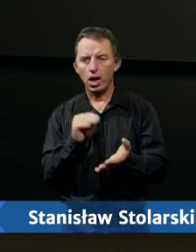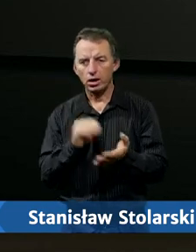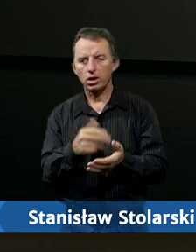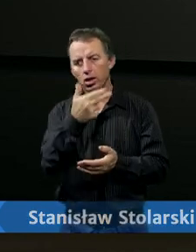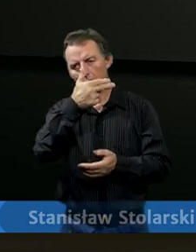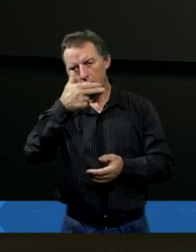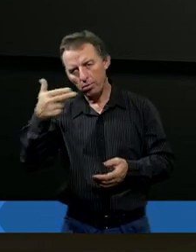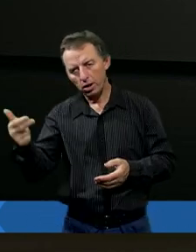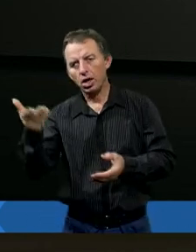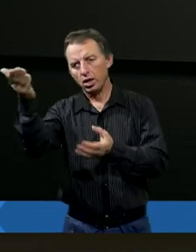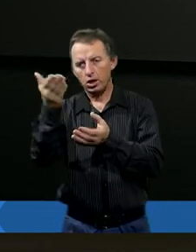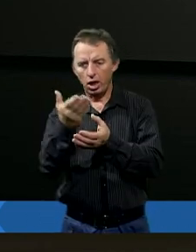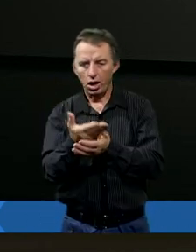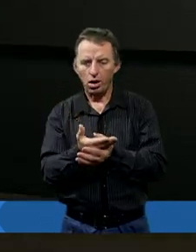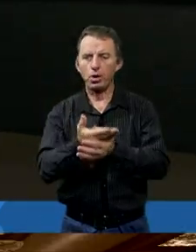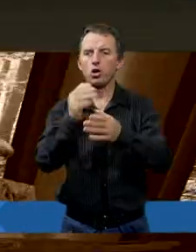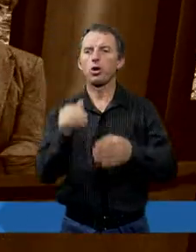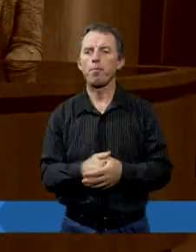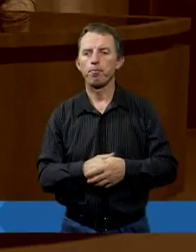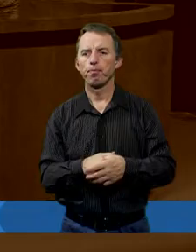osądzanie innych. Zapraszam.